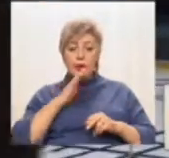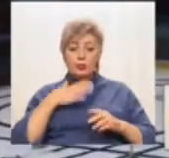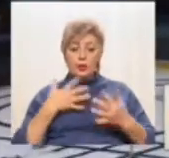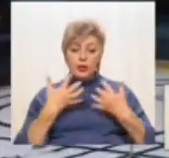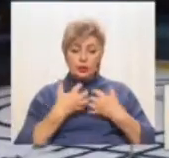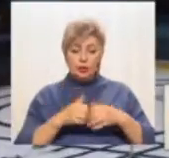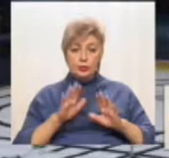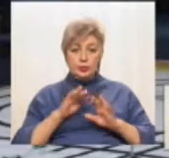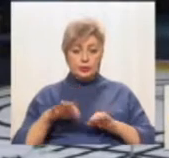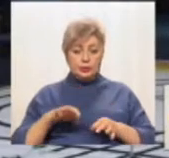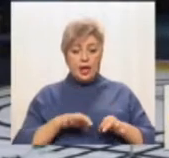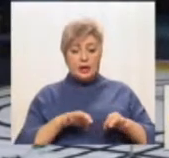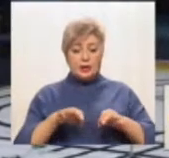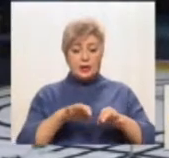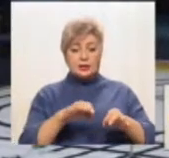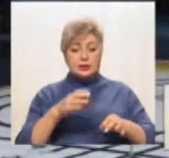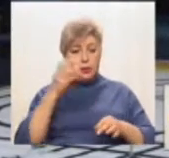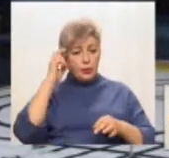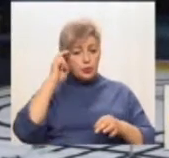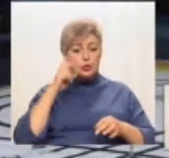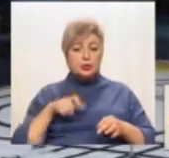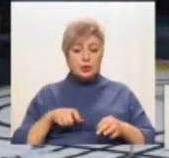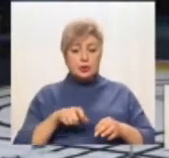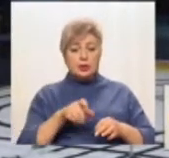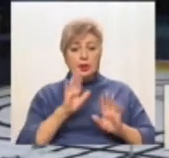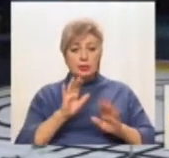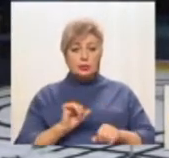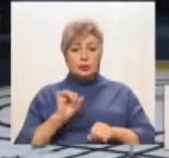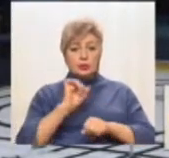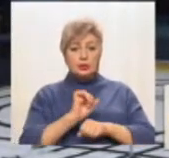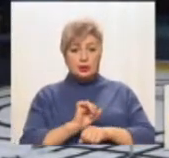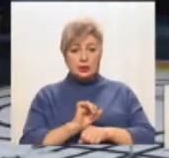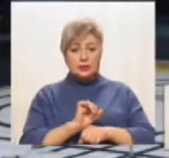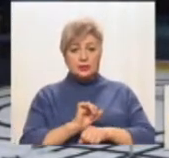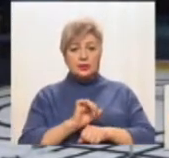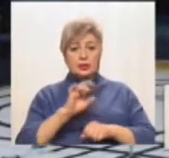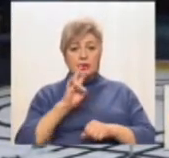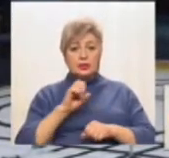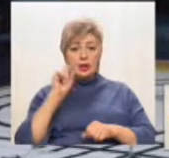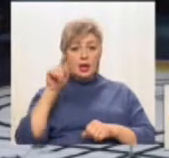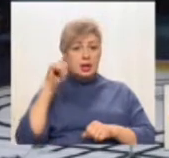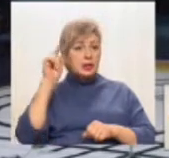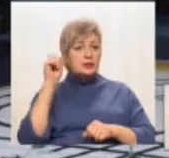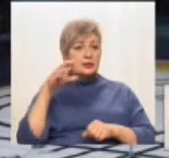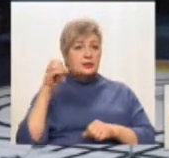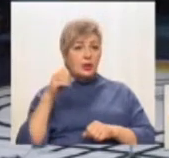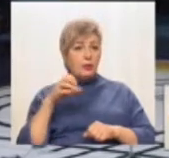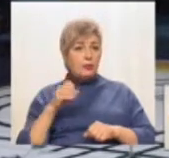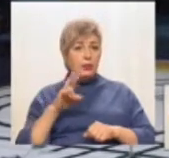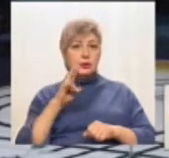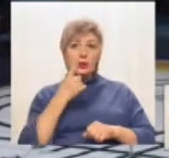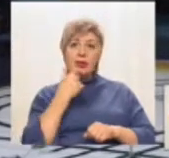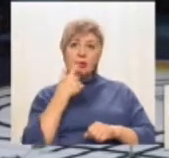чорній лінії, буде останавливатися на світлофор червоного кольору,